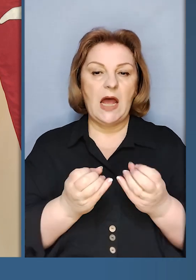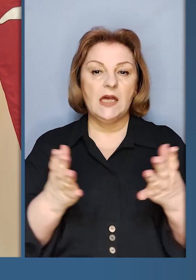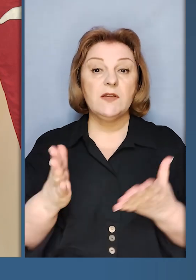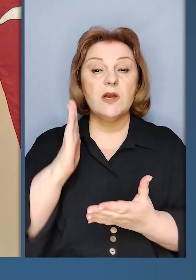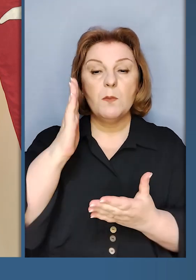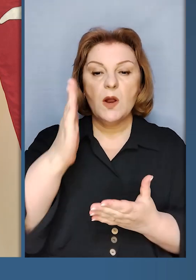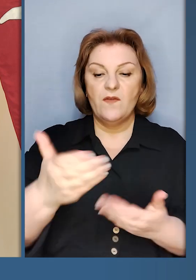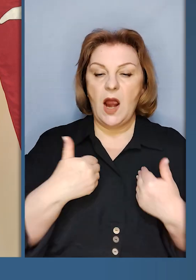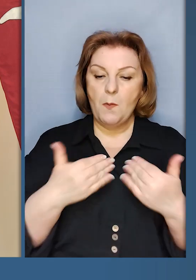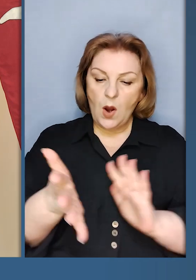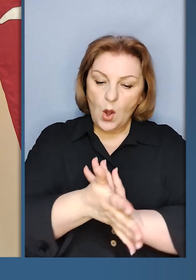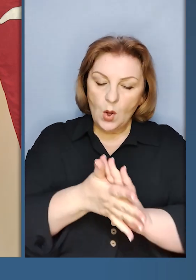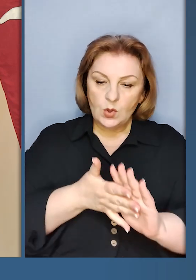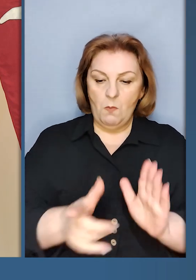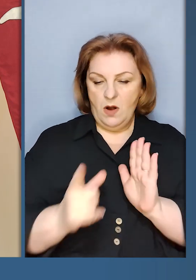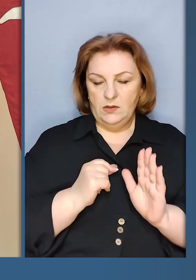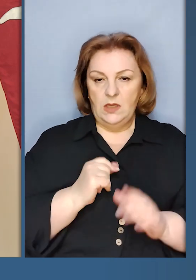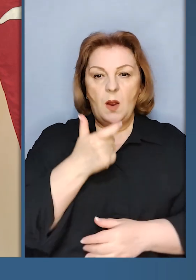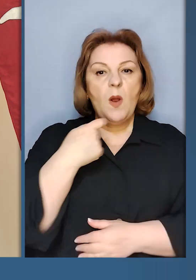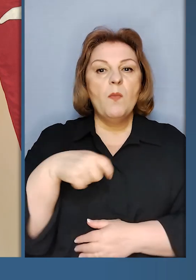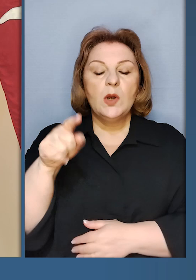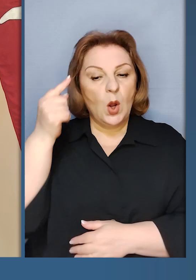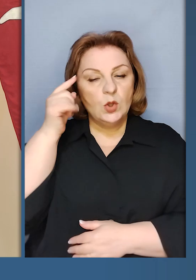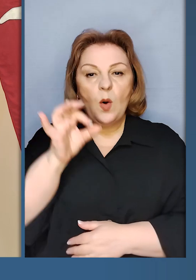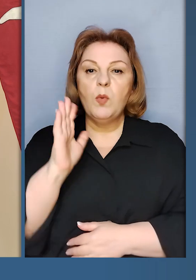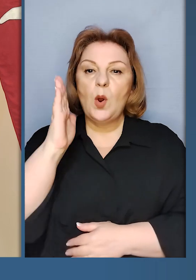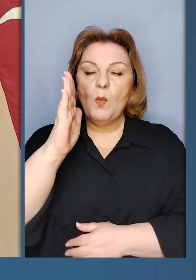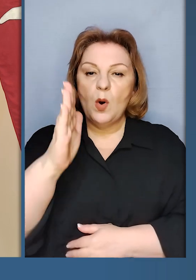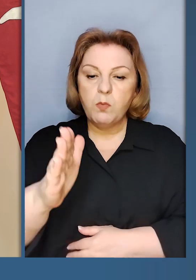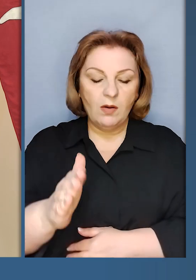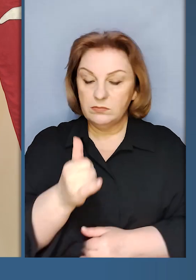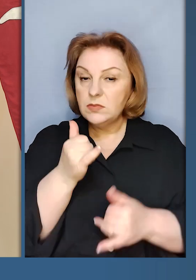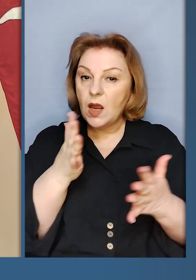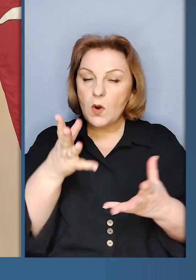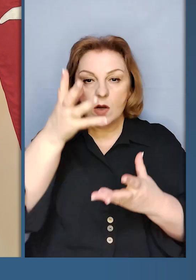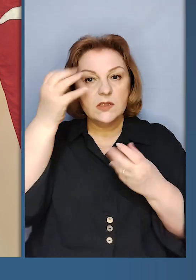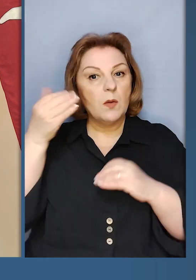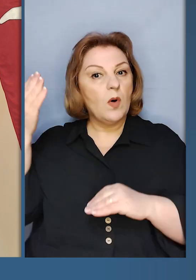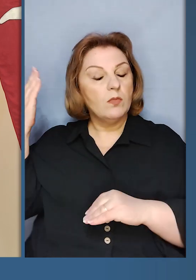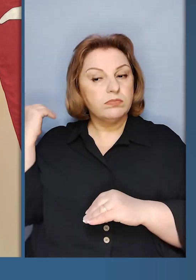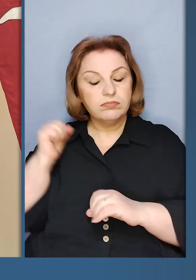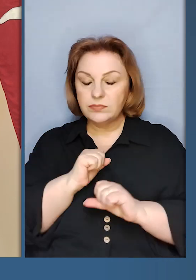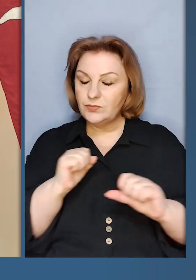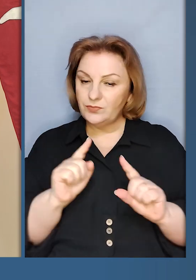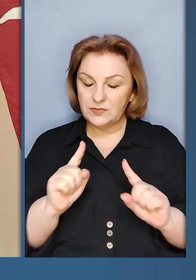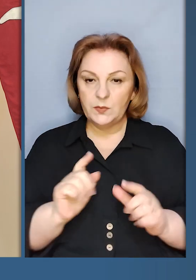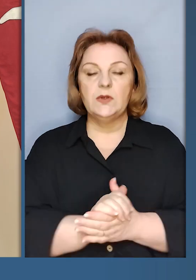майбутнє. Ми розуміємо з паном Президентом, що думаючи про майбутнє, не можемо забувати про минуле,